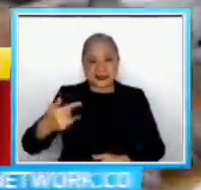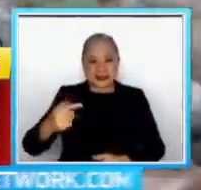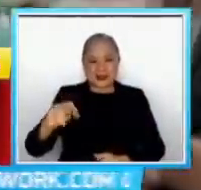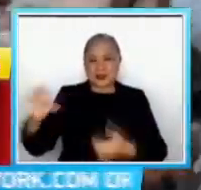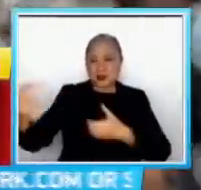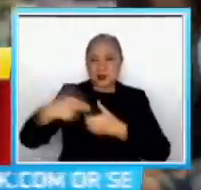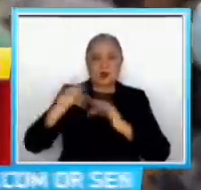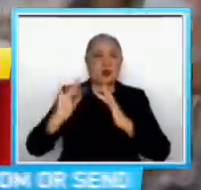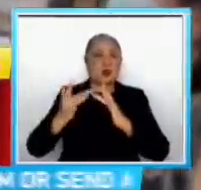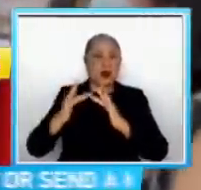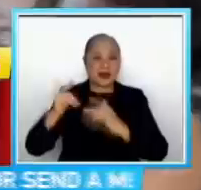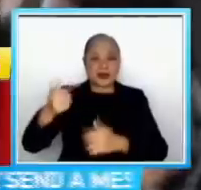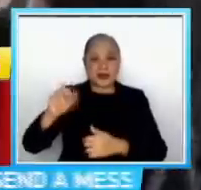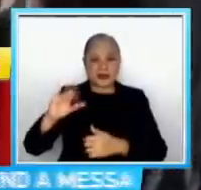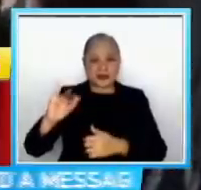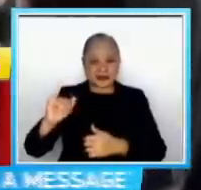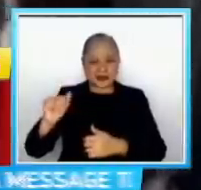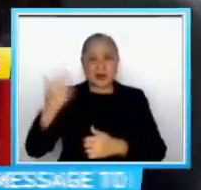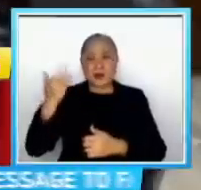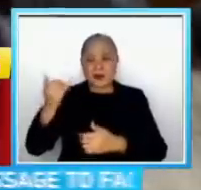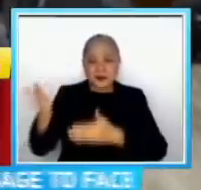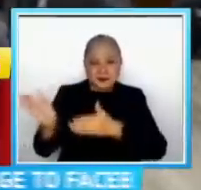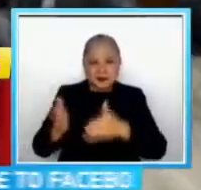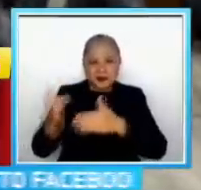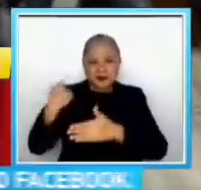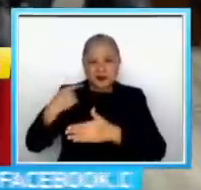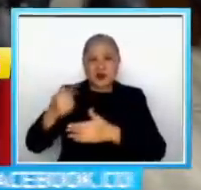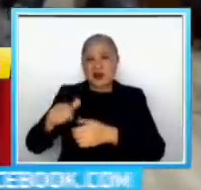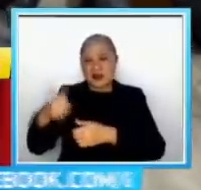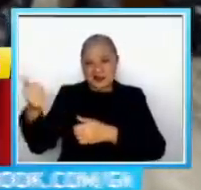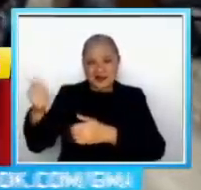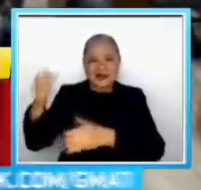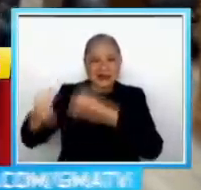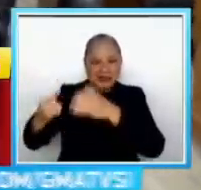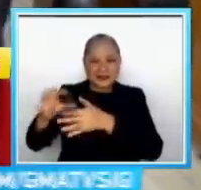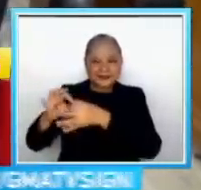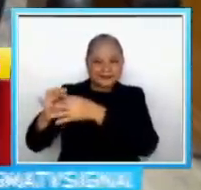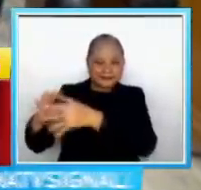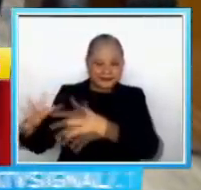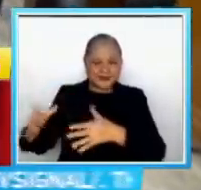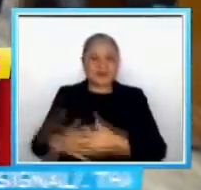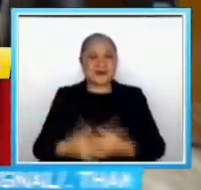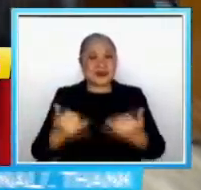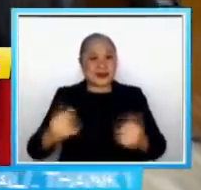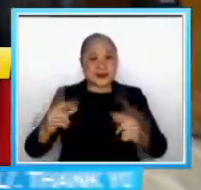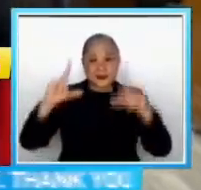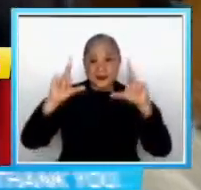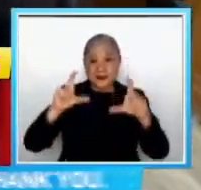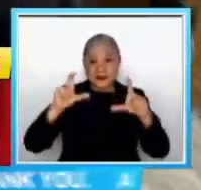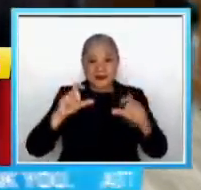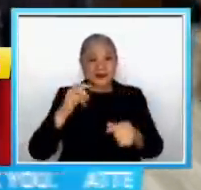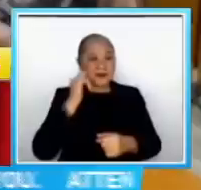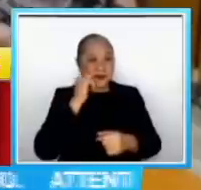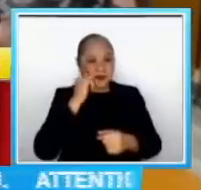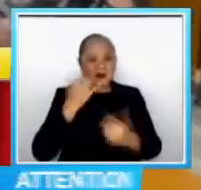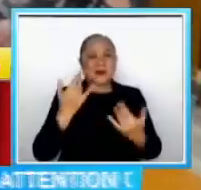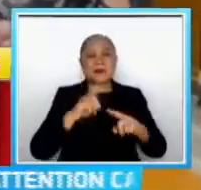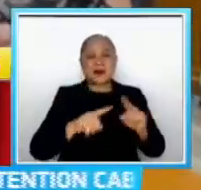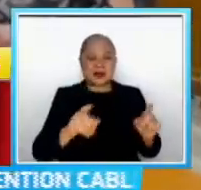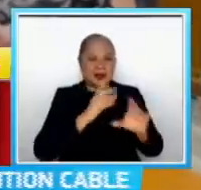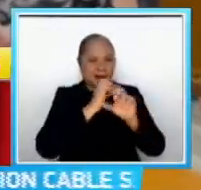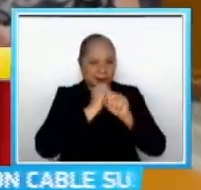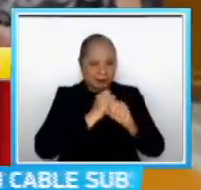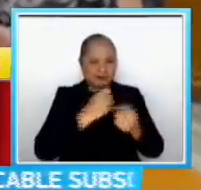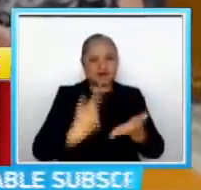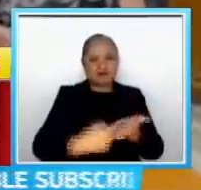Dahil inaayos pa nito ang pagbitaw sa kanyang mga kaso Pinigyan lang ng photo opportunity ang media Dahil confidential ang pinag-uusapan sa